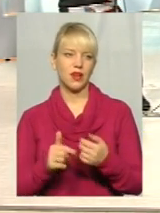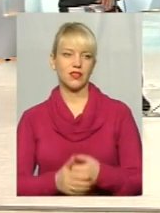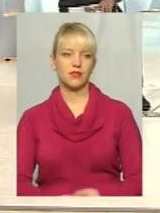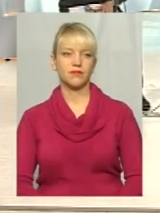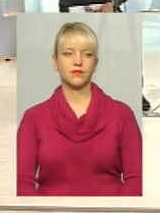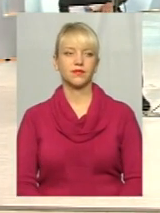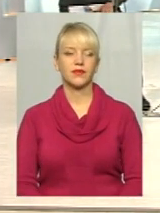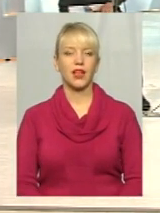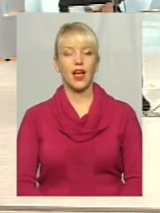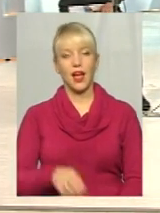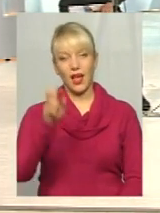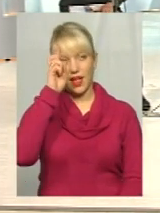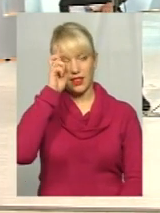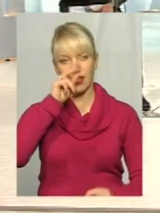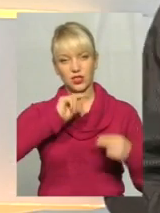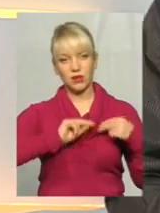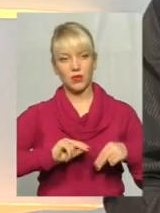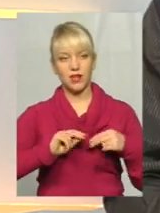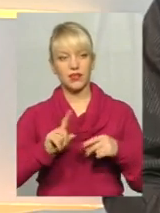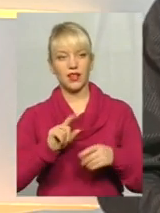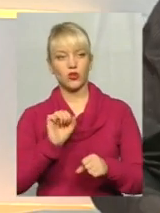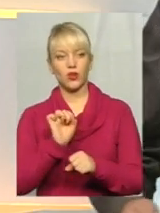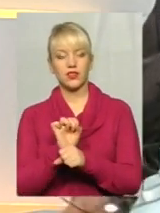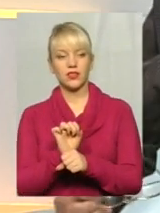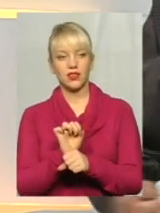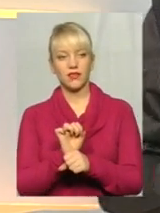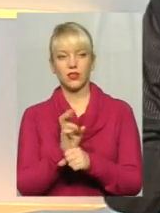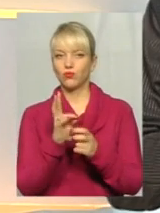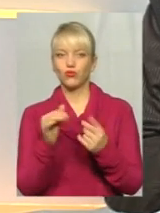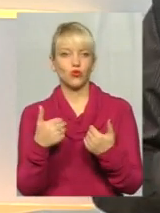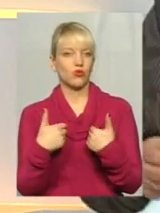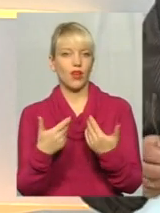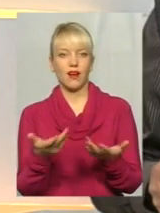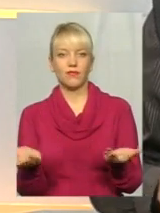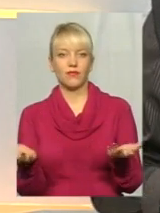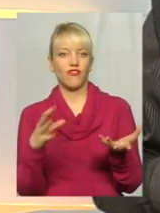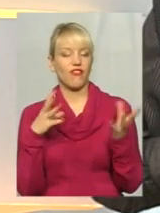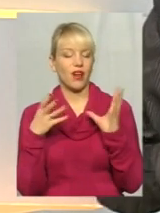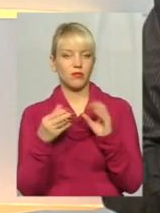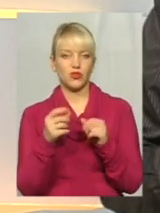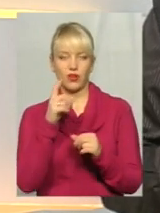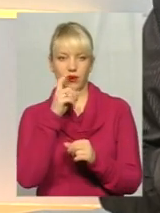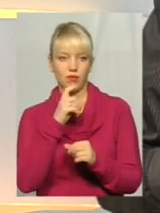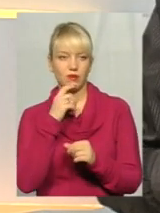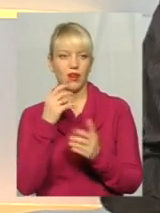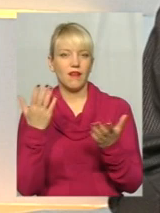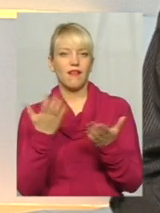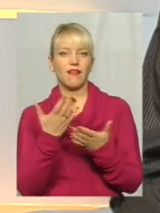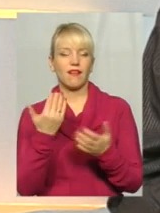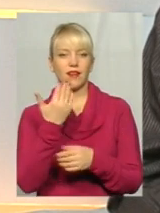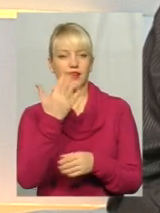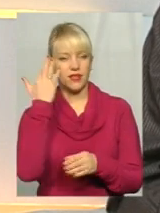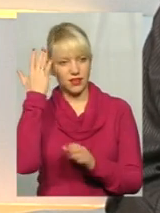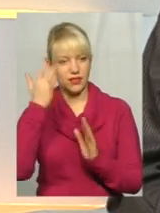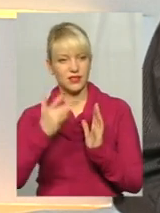А держпраця, яка встановила, я взагалі не розумію, яка їхня ціль.